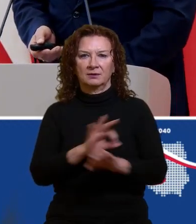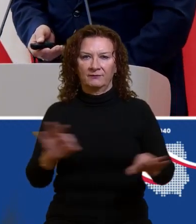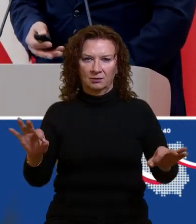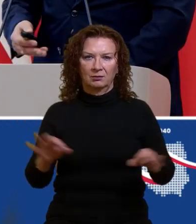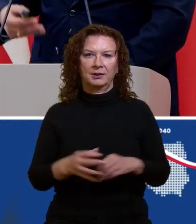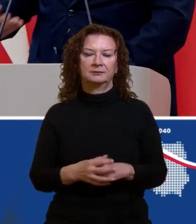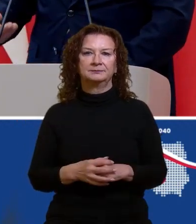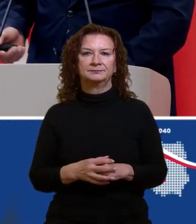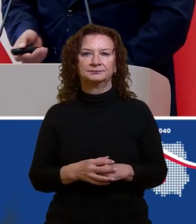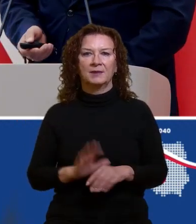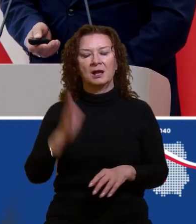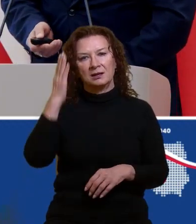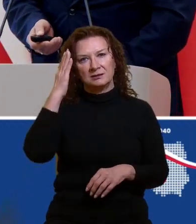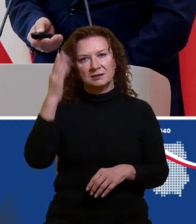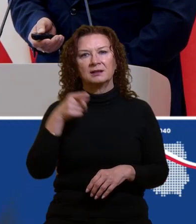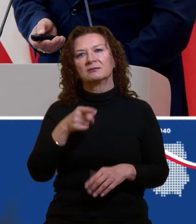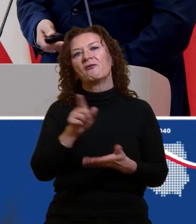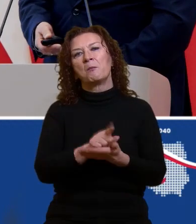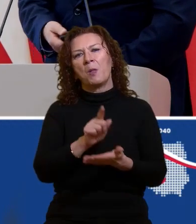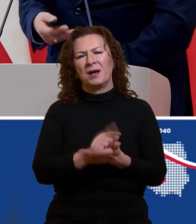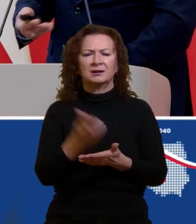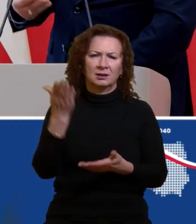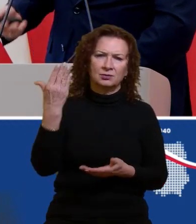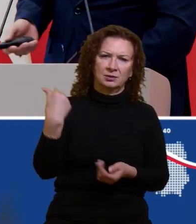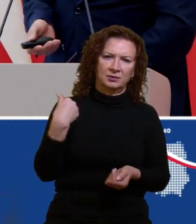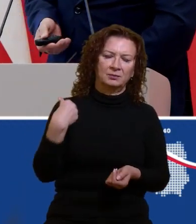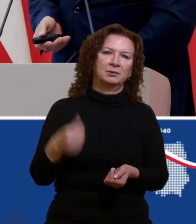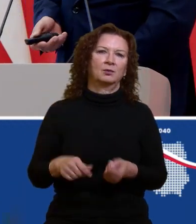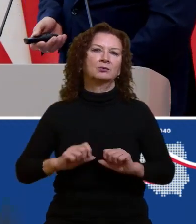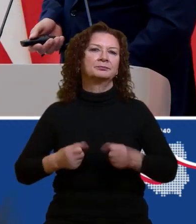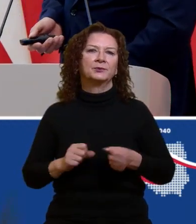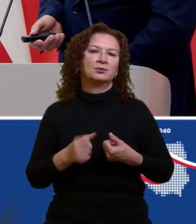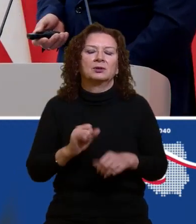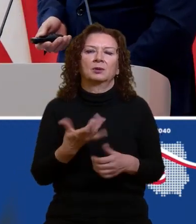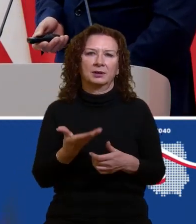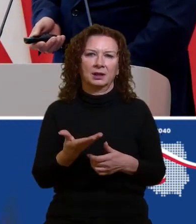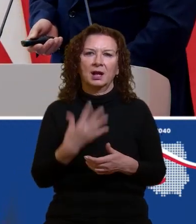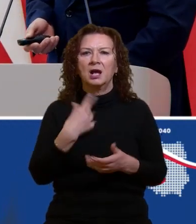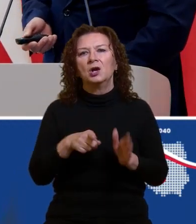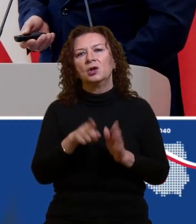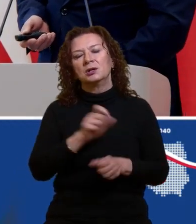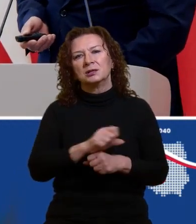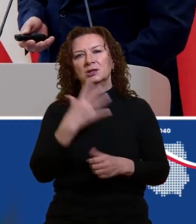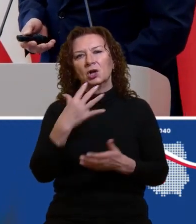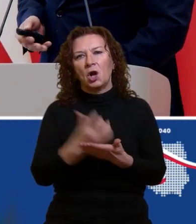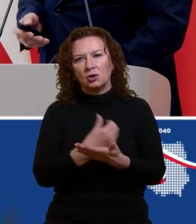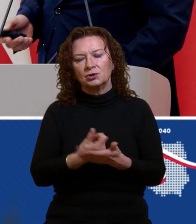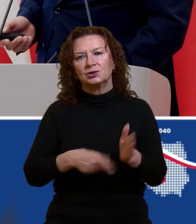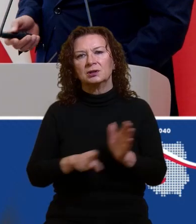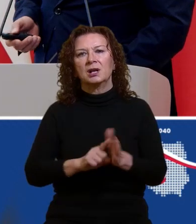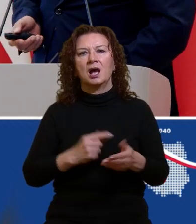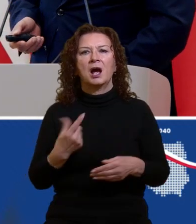które znamy w systemie podatkowym już od jakiegoś czasu, ono działa z korzyścią dla małżonków.